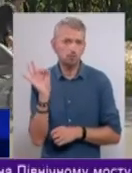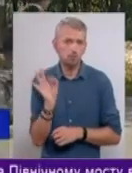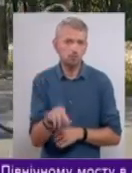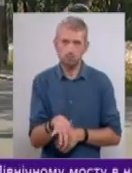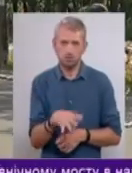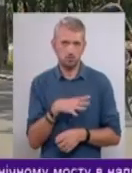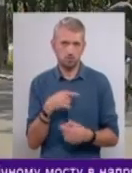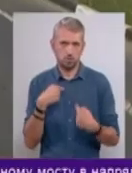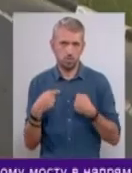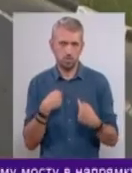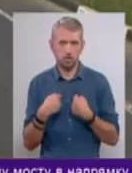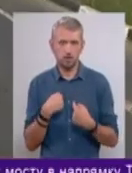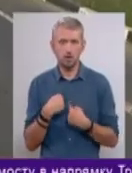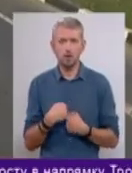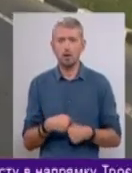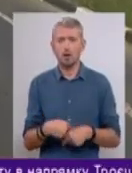їхнього свавілля.